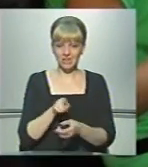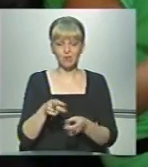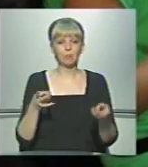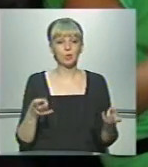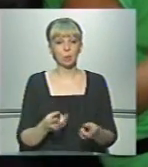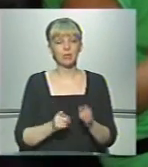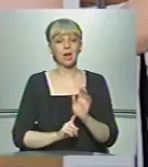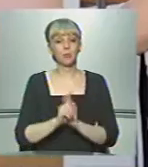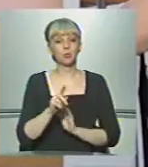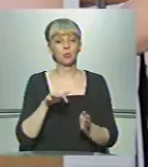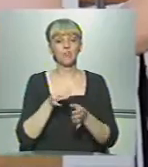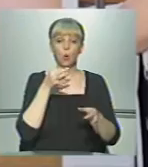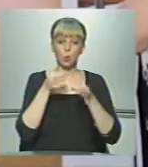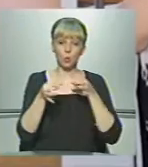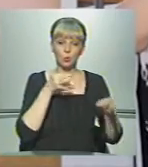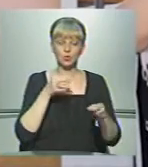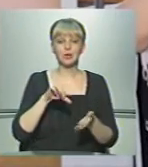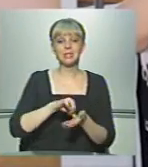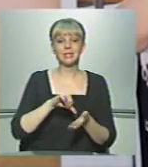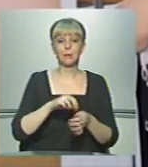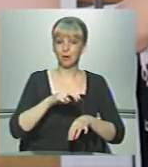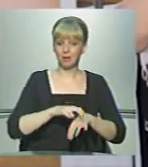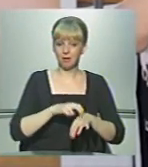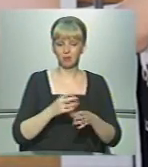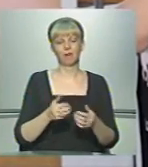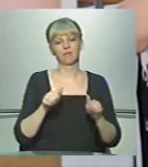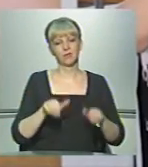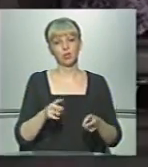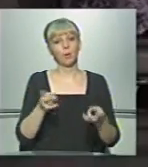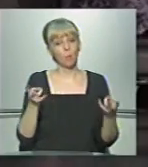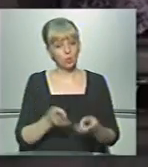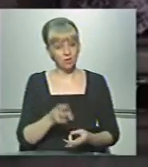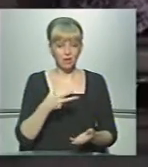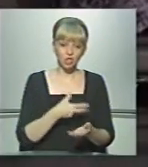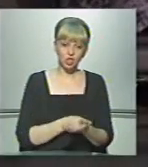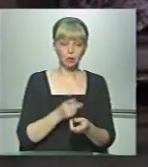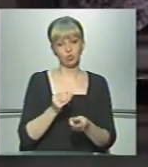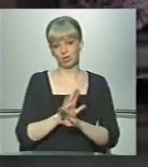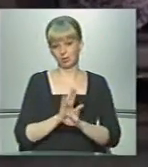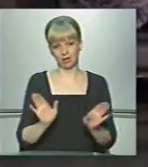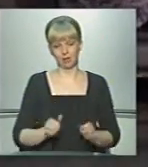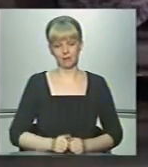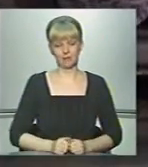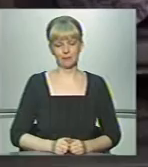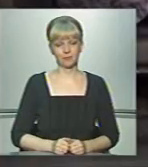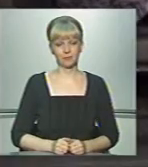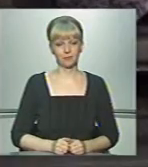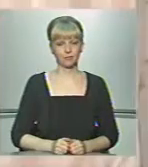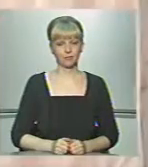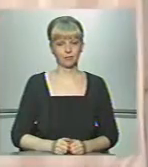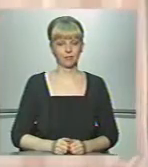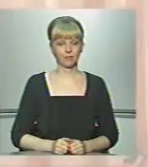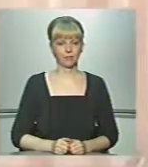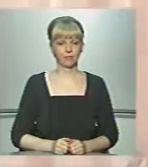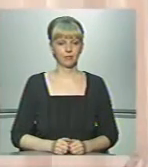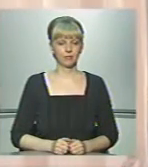необхідно для початку пройти консультацію у дільничного лікаря, який і вирішить, чи потрібне вам щеплення чи ні. Марина Буличева, Вікторія